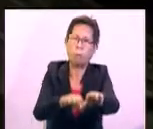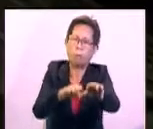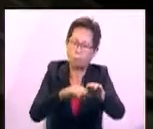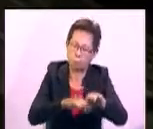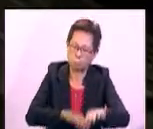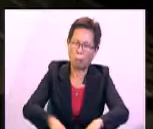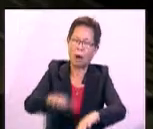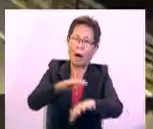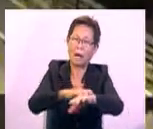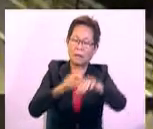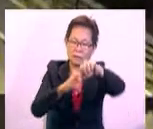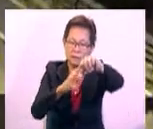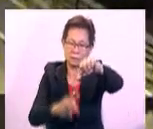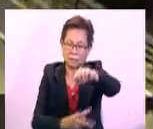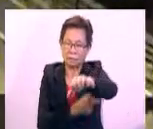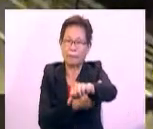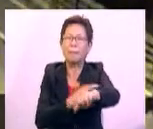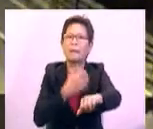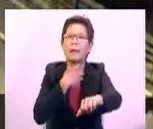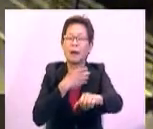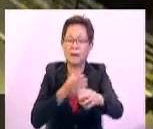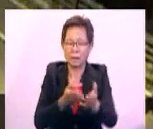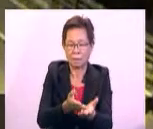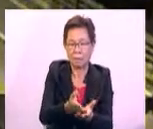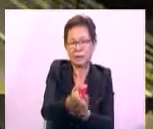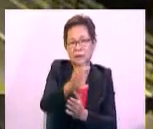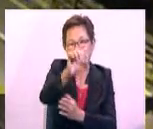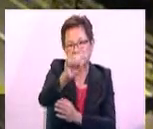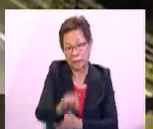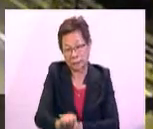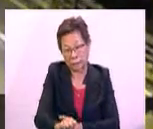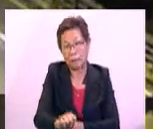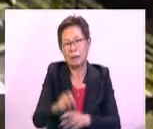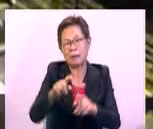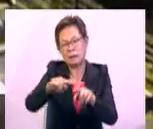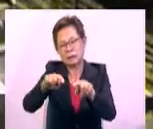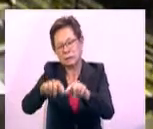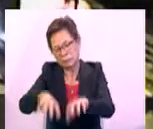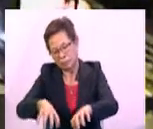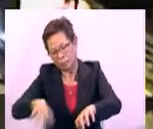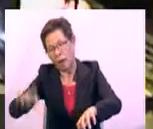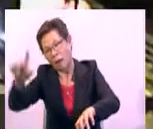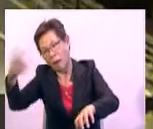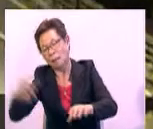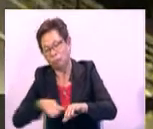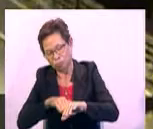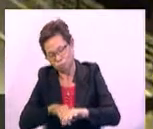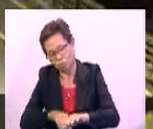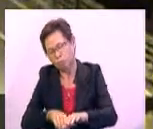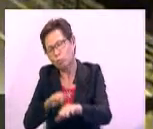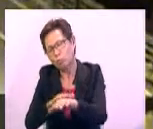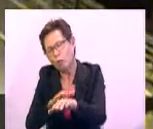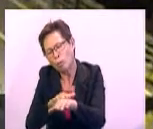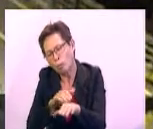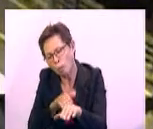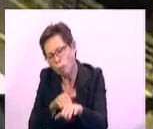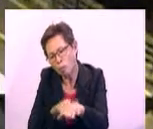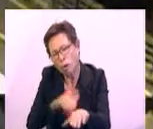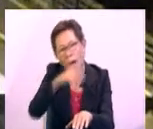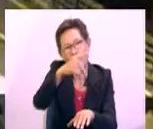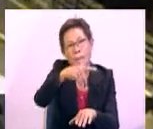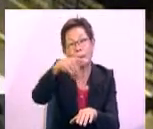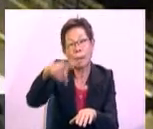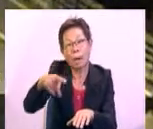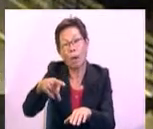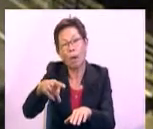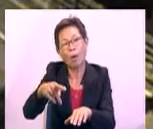jambatan Sungai Perak arah ke selatan. Namun begitu, di lokasi lain, trafik dilaporkan bergerak perlahan dari Permatang Pauh ke